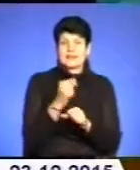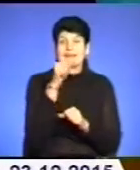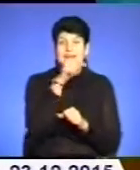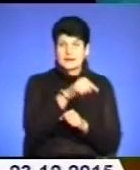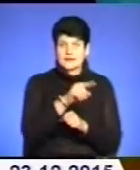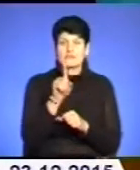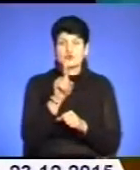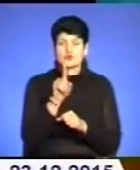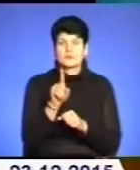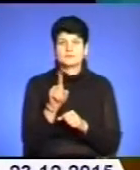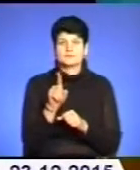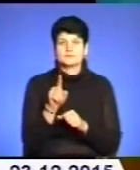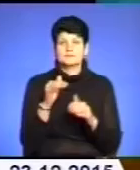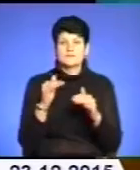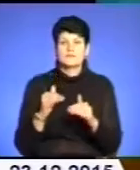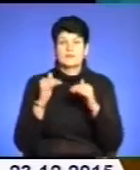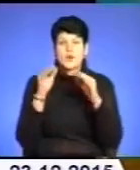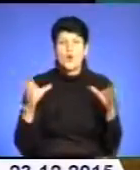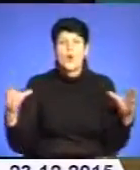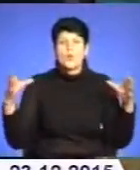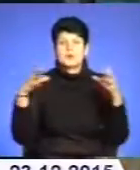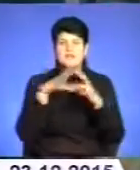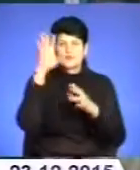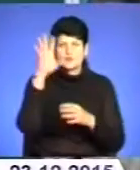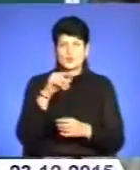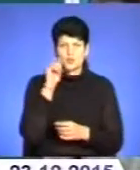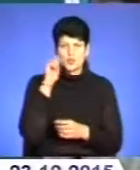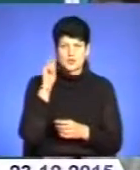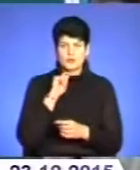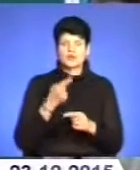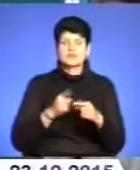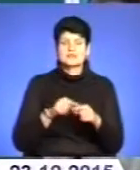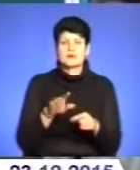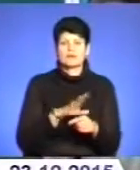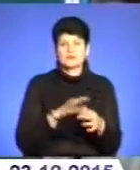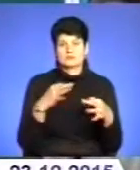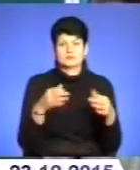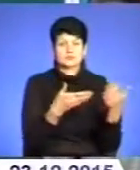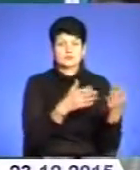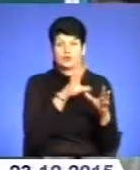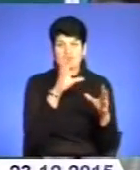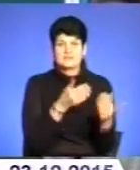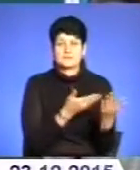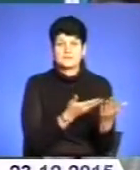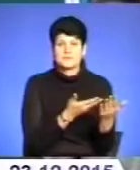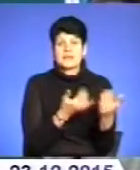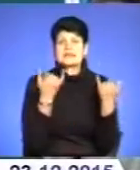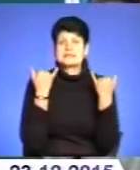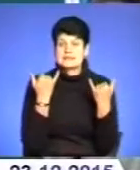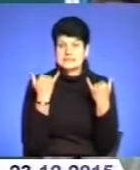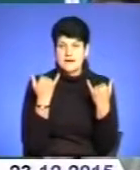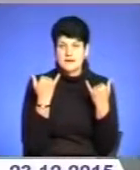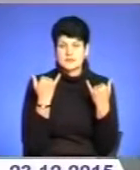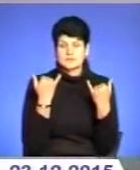вийти на, взагалі, охопити всю Україну, щоб це було доступно для усіх. Зараз, на даний час,